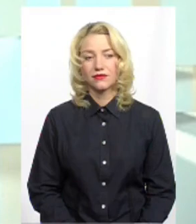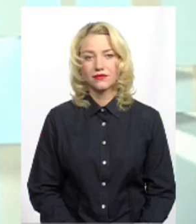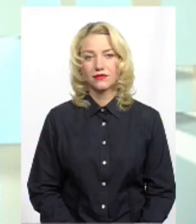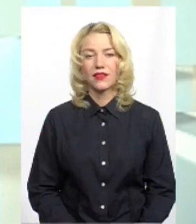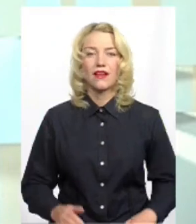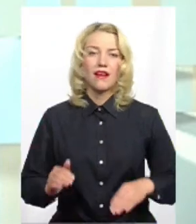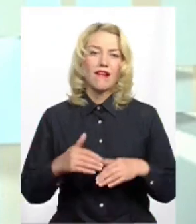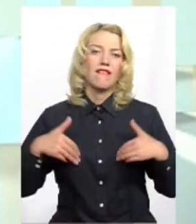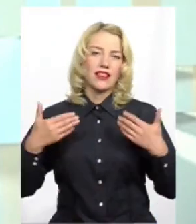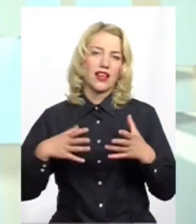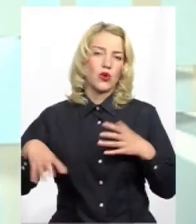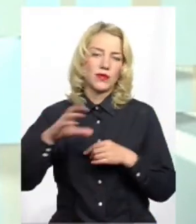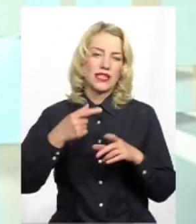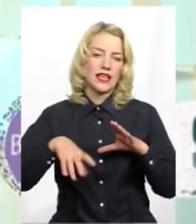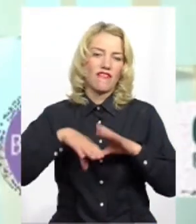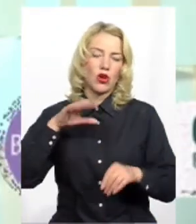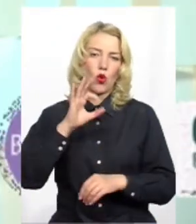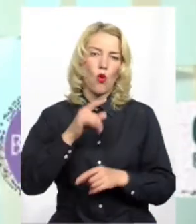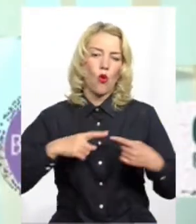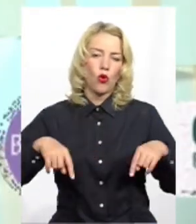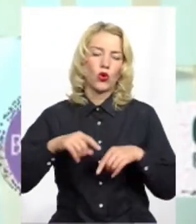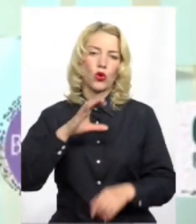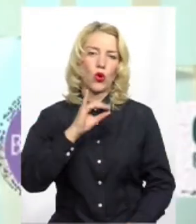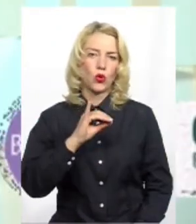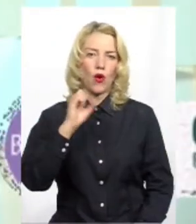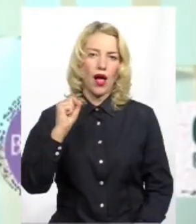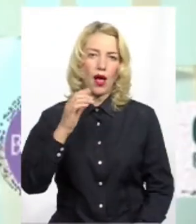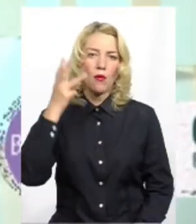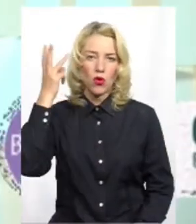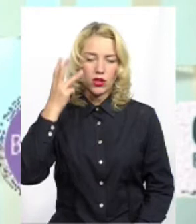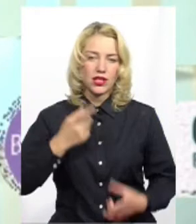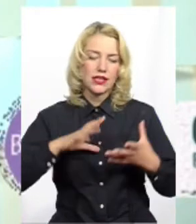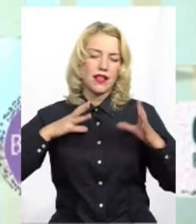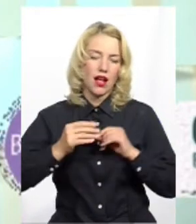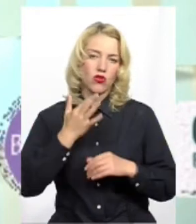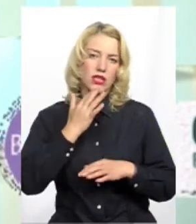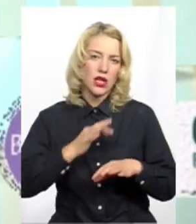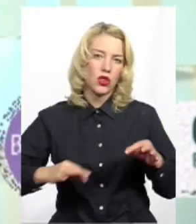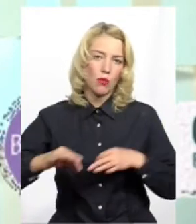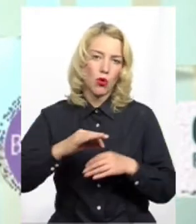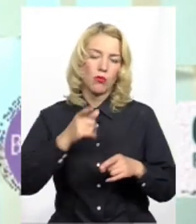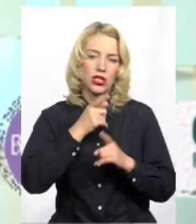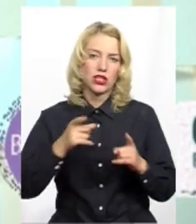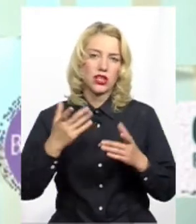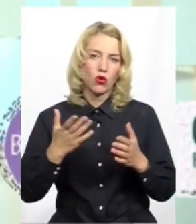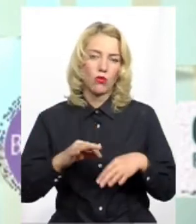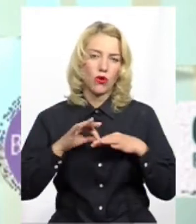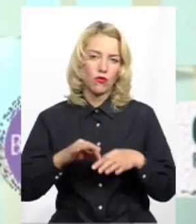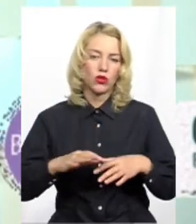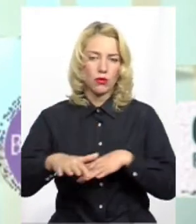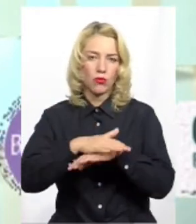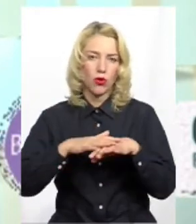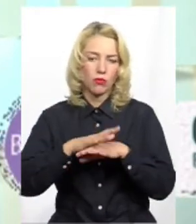Вітання всім! Це виборчий округ на ЮАП «Ділля». Загальнонаціональний проєкт, під час якого ми проводимо публічні